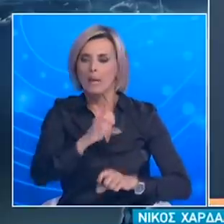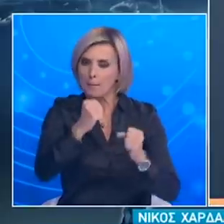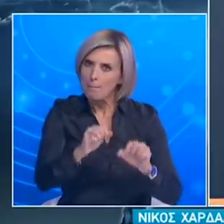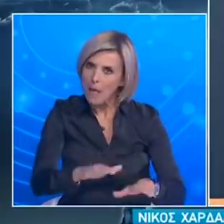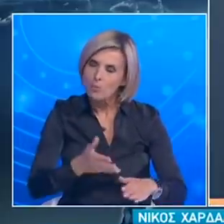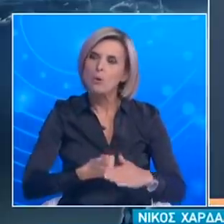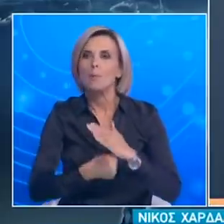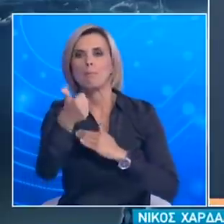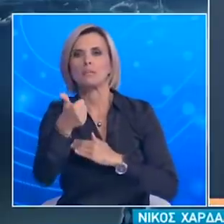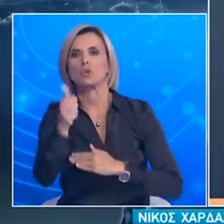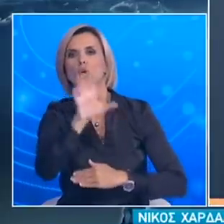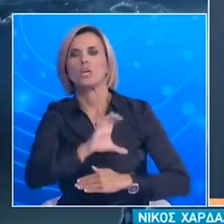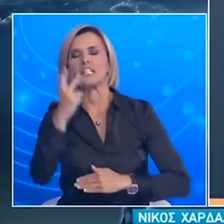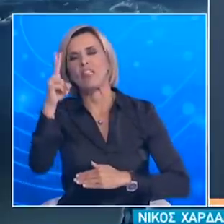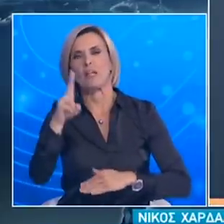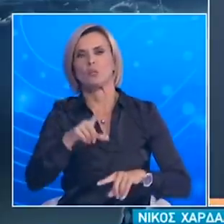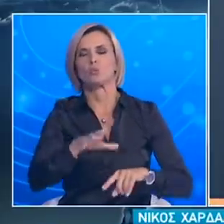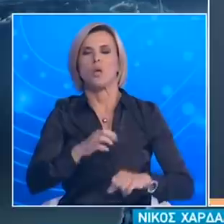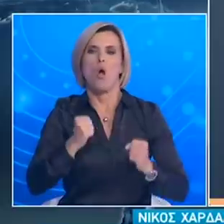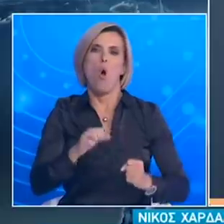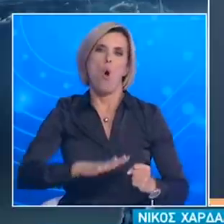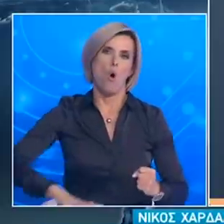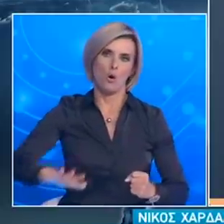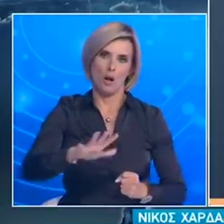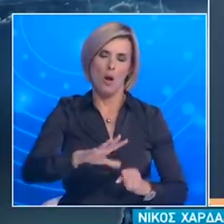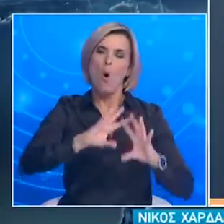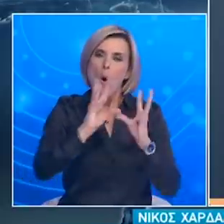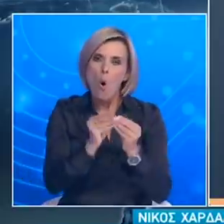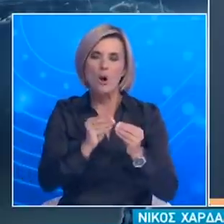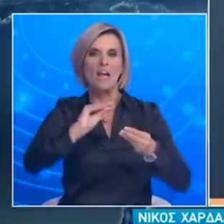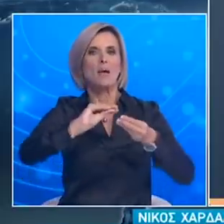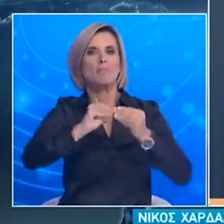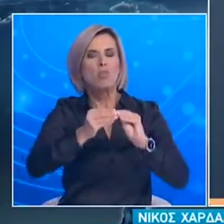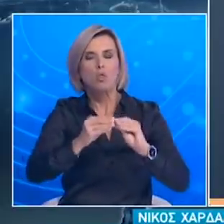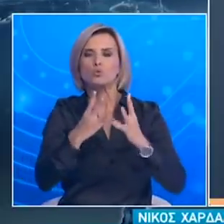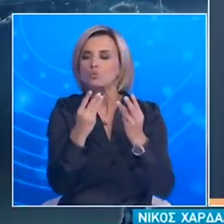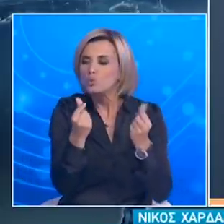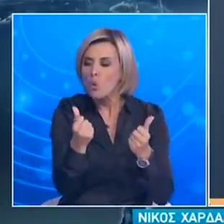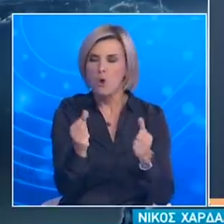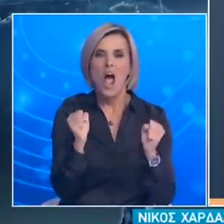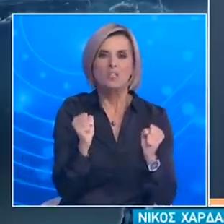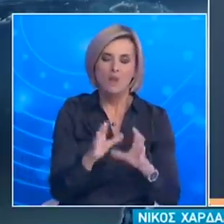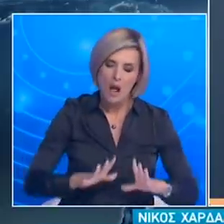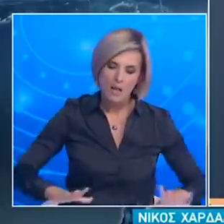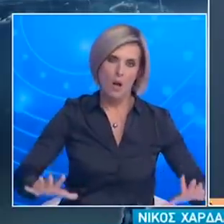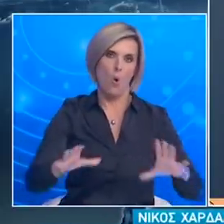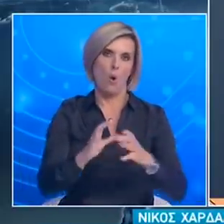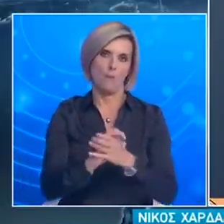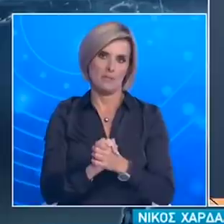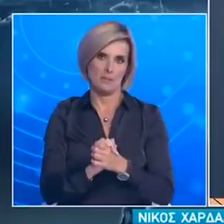μπορέσουν Να ακολουθηθούν τα πρωτόκολλα τα οποία επιβάλλουν Οι επιδημιολόγοι μας και είναι σωστά Για να εξασφαλίσουμε όλους τους ασφάλες για όλους τους πολίτες